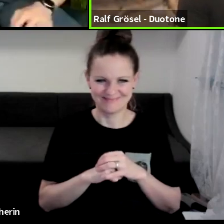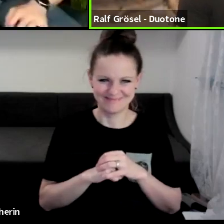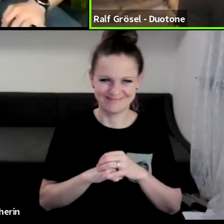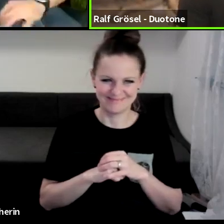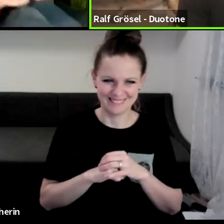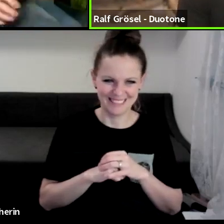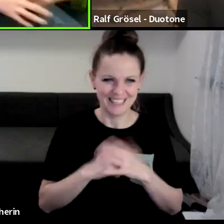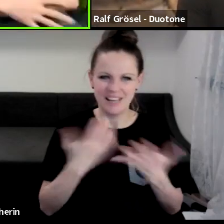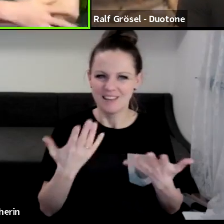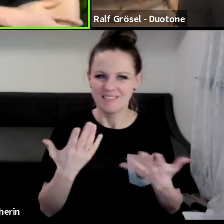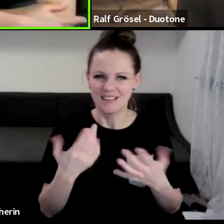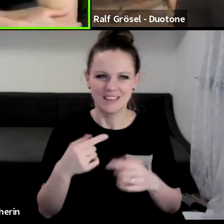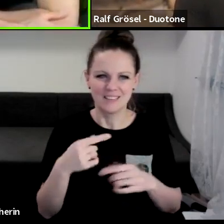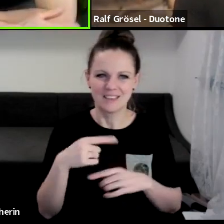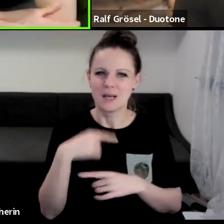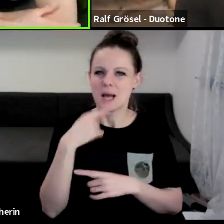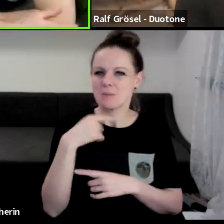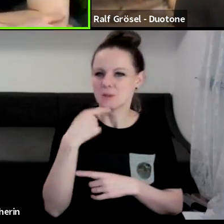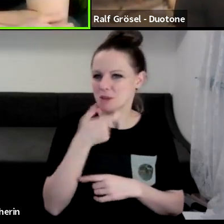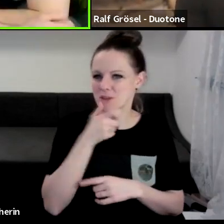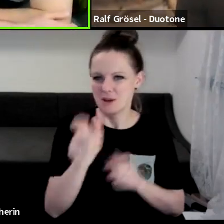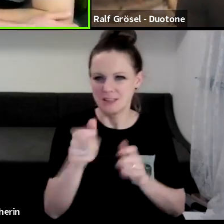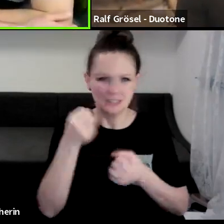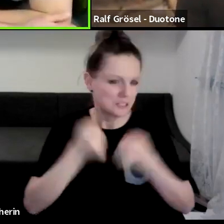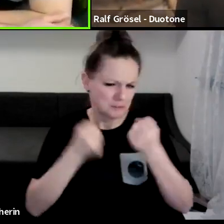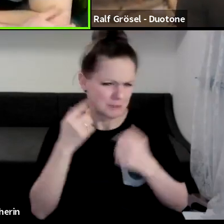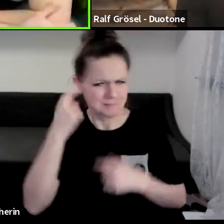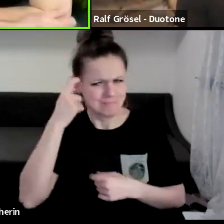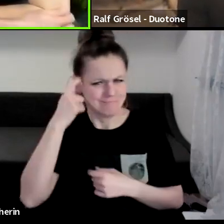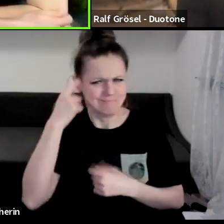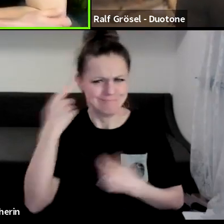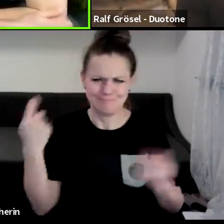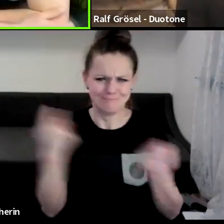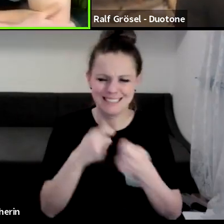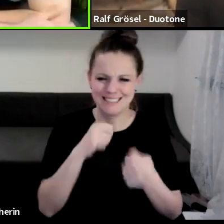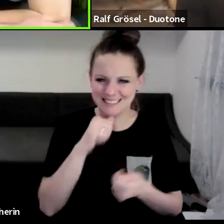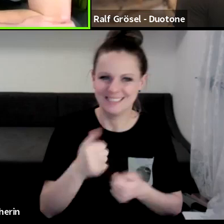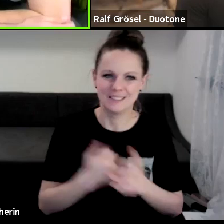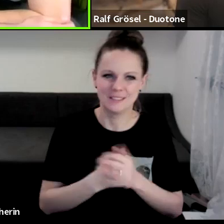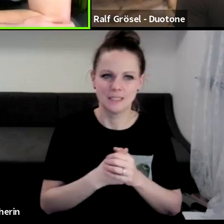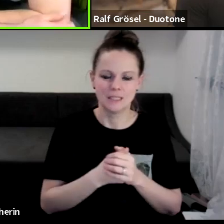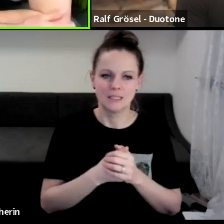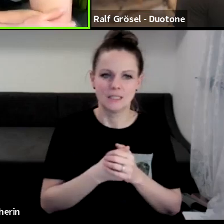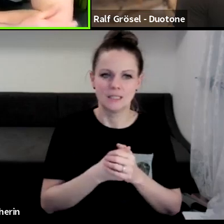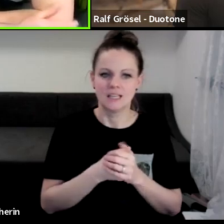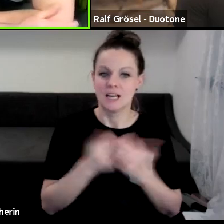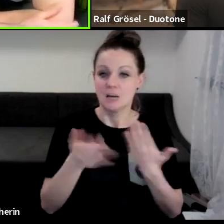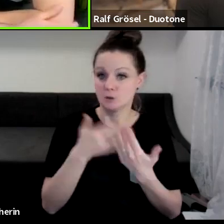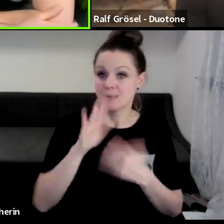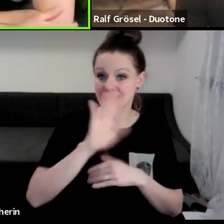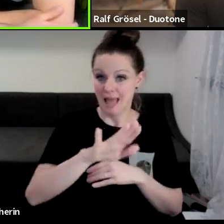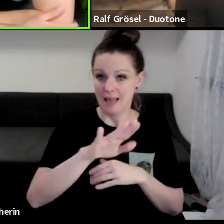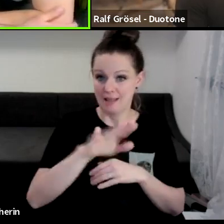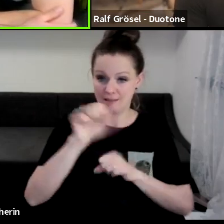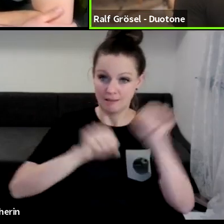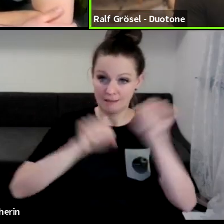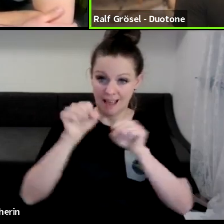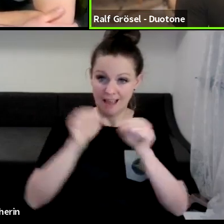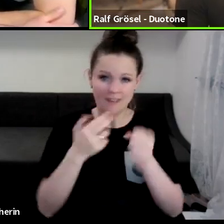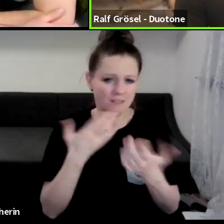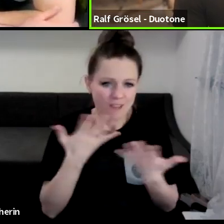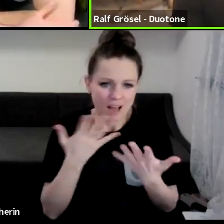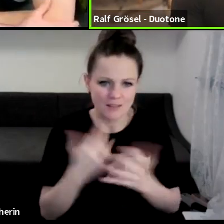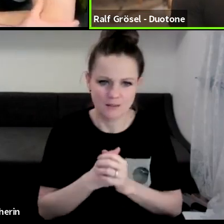Ich habe es ein bisschen mit Sprichwörtern, musst du wissen. Das passt nicht so. Aber welche Kites fliege ich, wenn ich deine Kites fliege? Ja, also